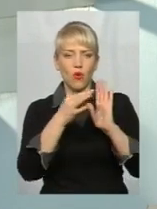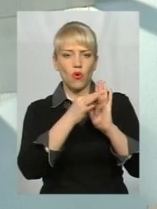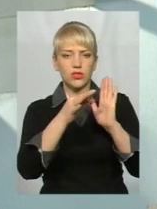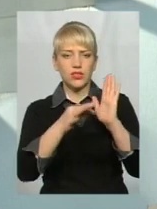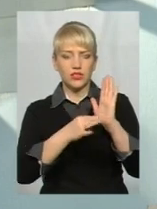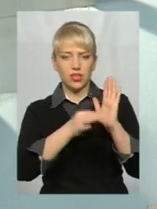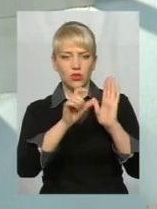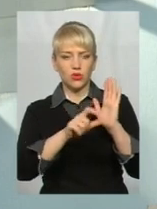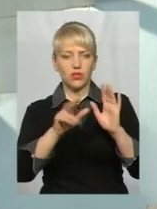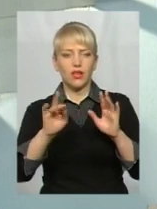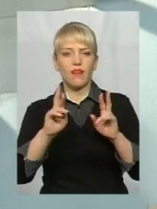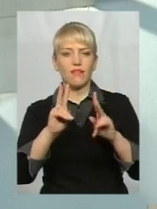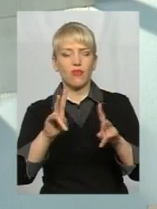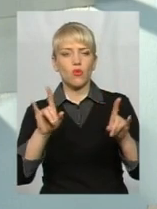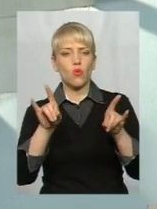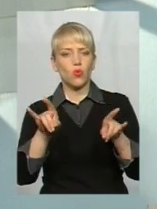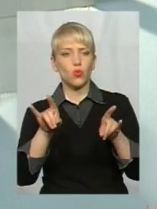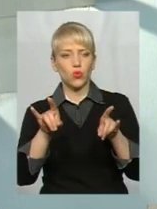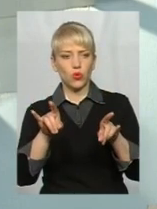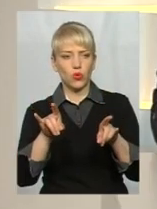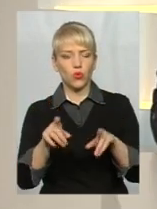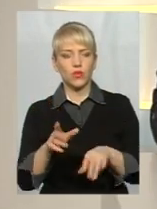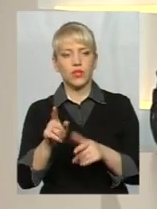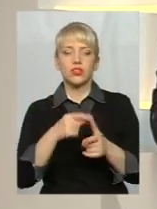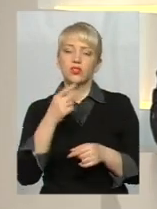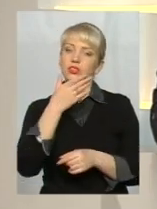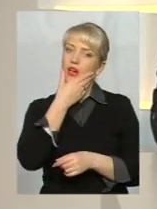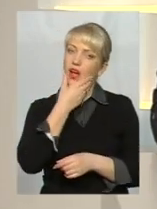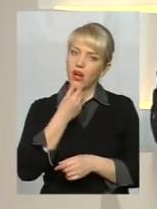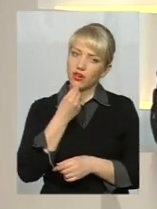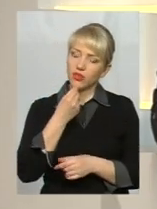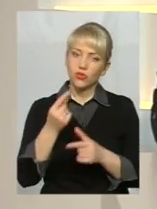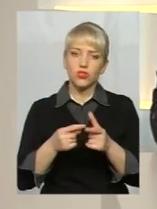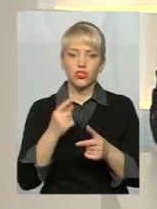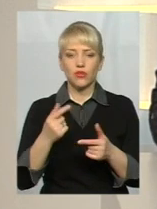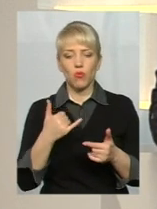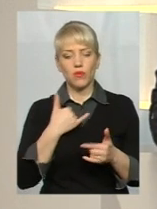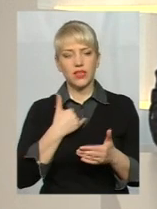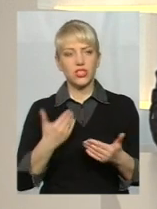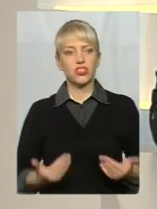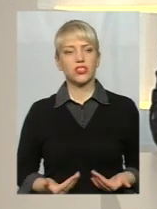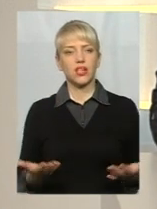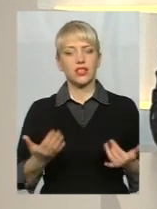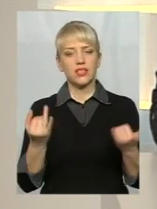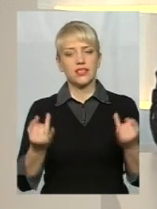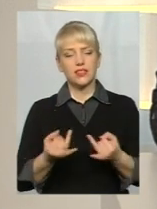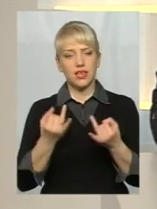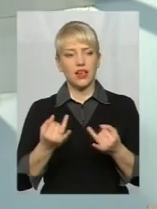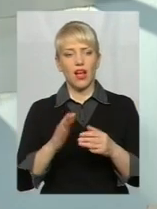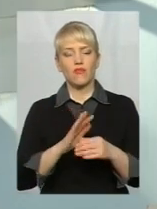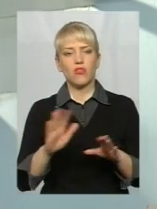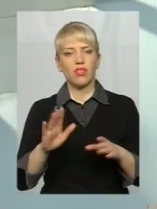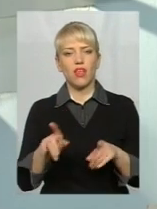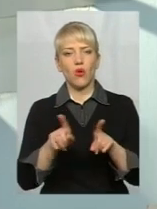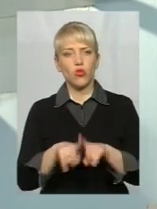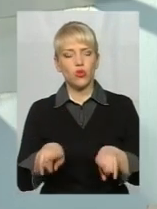крутого теж, якщо це підліток, чи гарною, чи в мене життя якесь цікаве, якесь не одноманітне, не такий, як